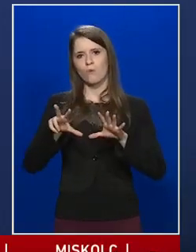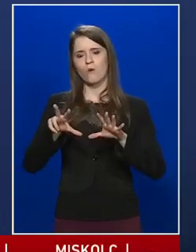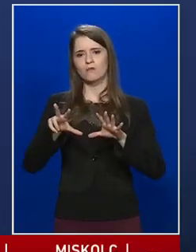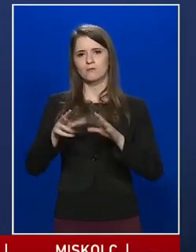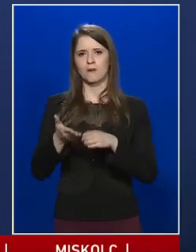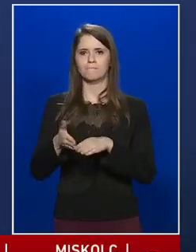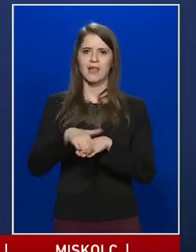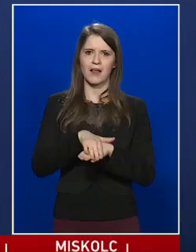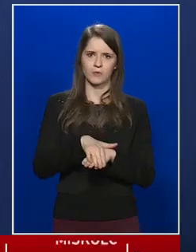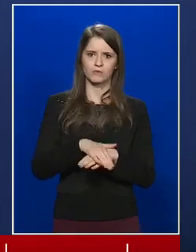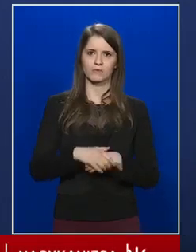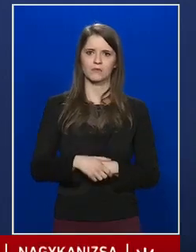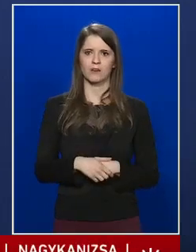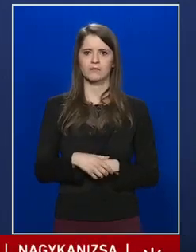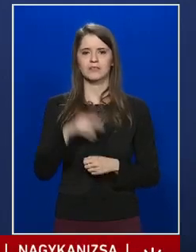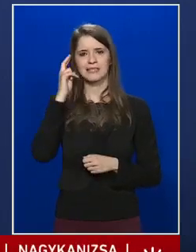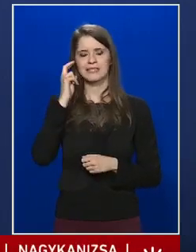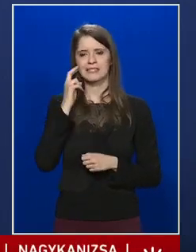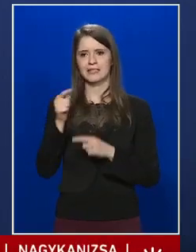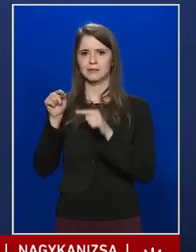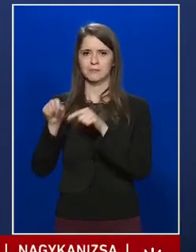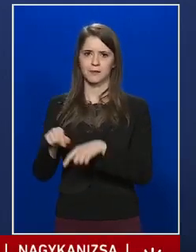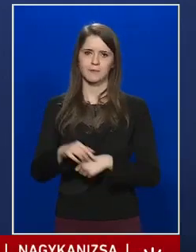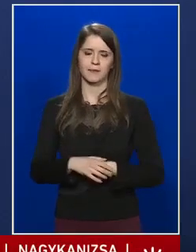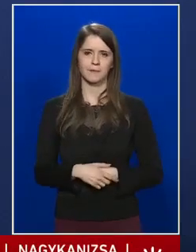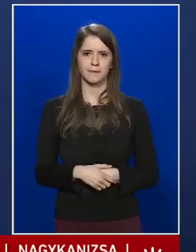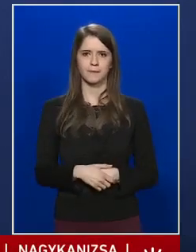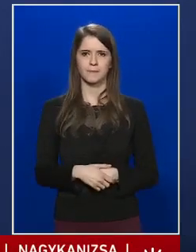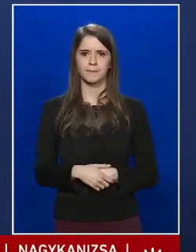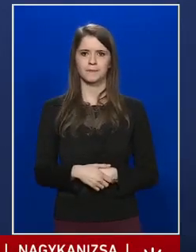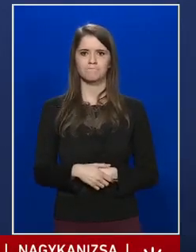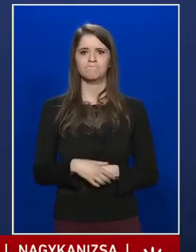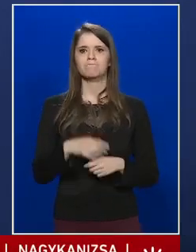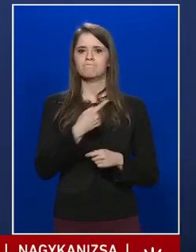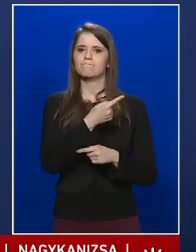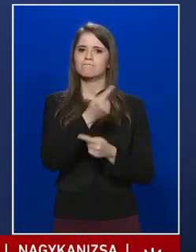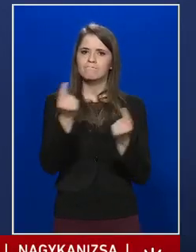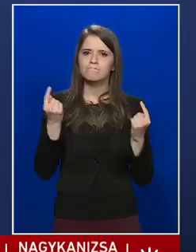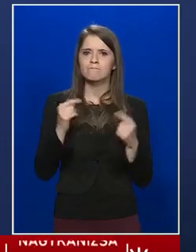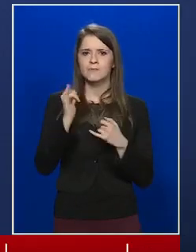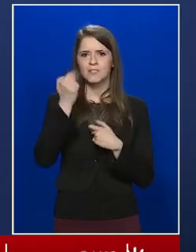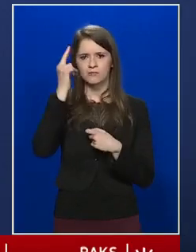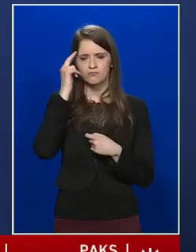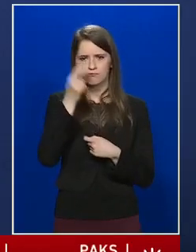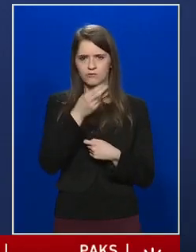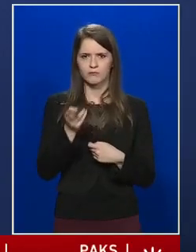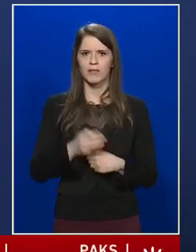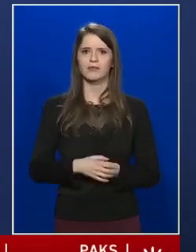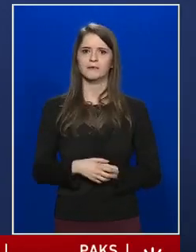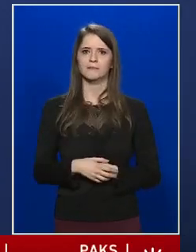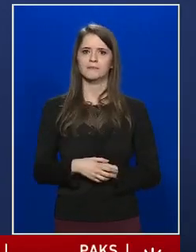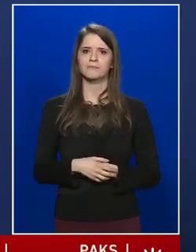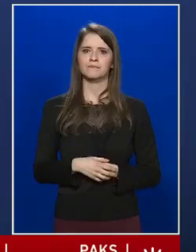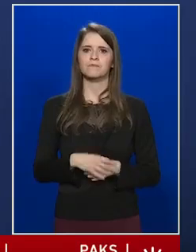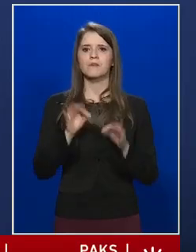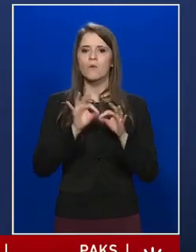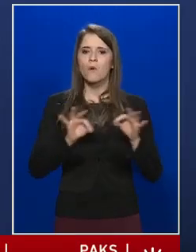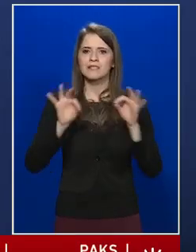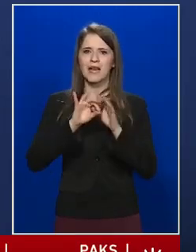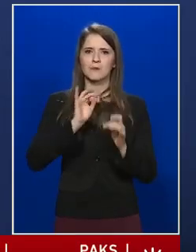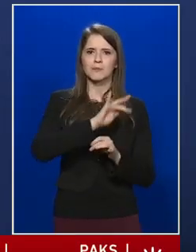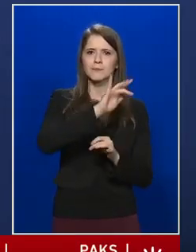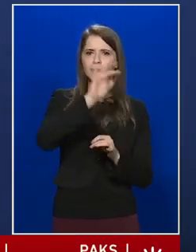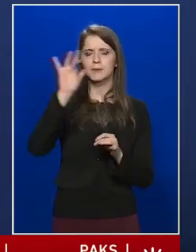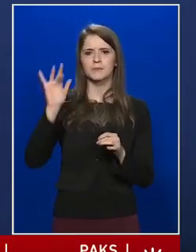el az intézményből. Ahogy a nönök előtt is ismert, országszerte készülnek